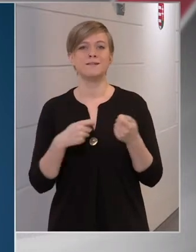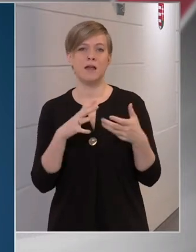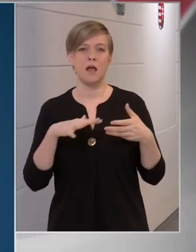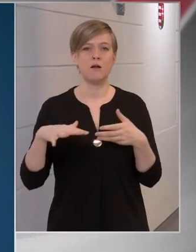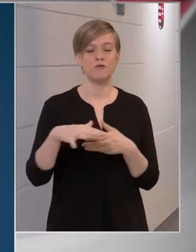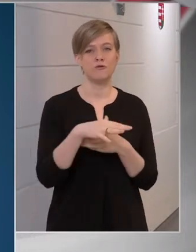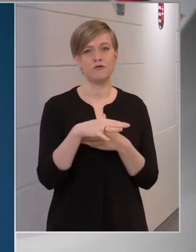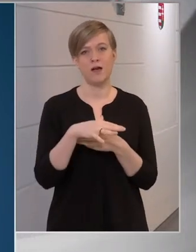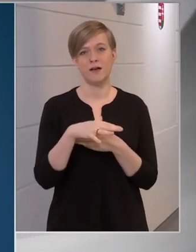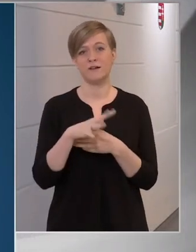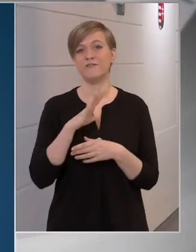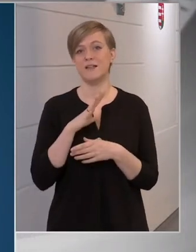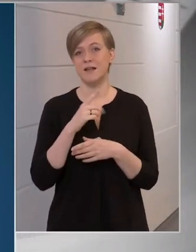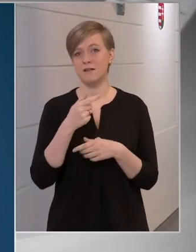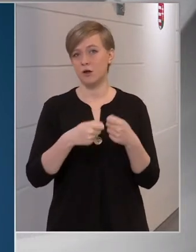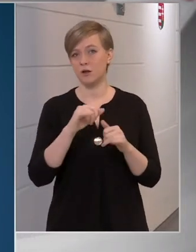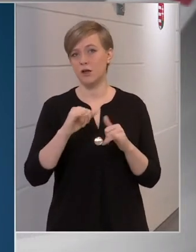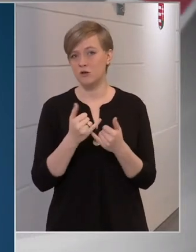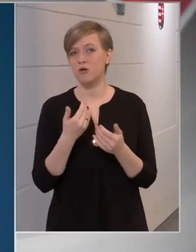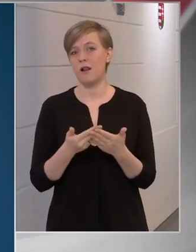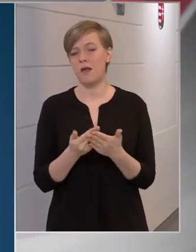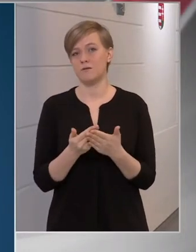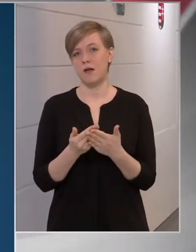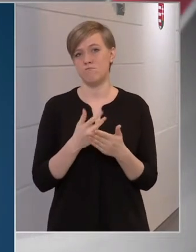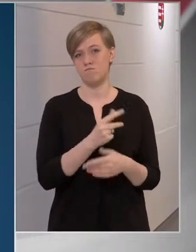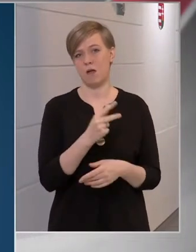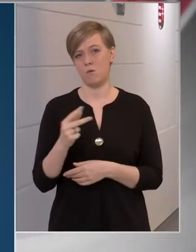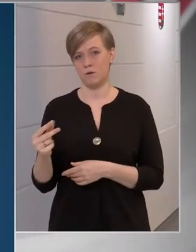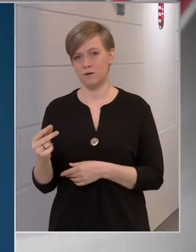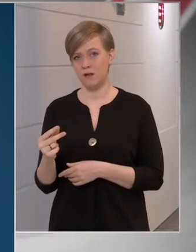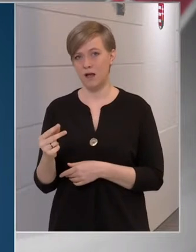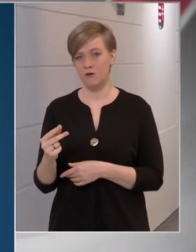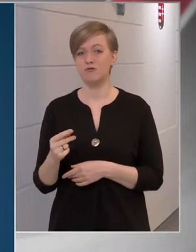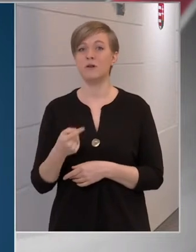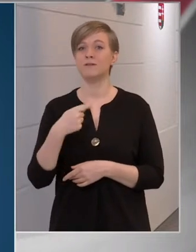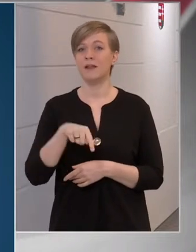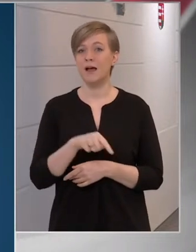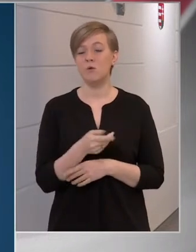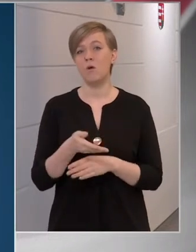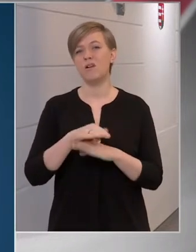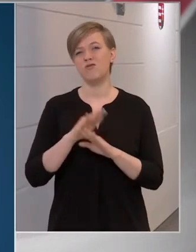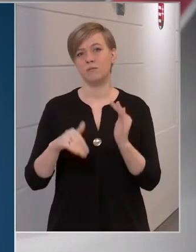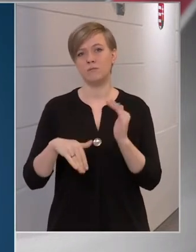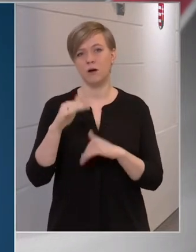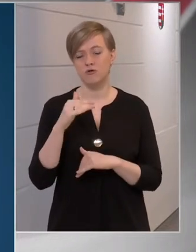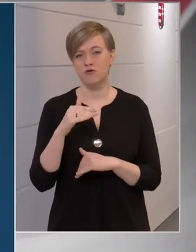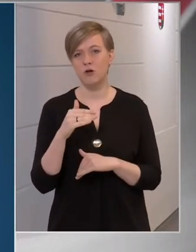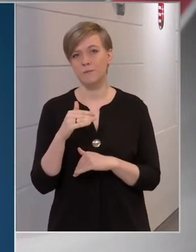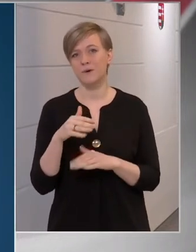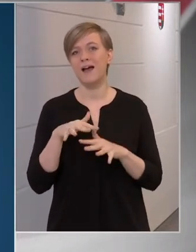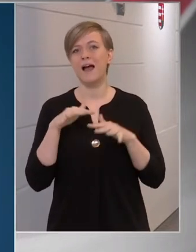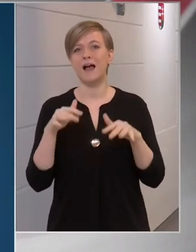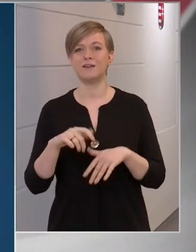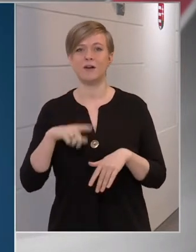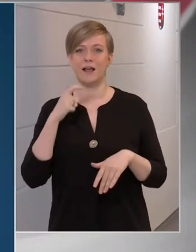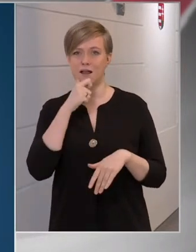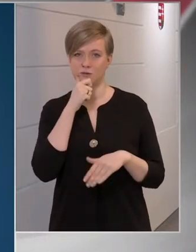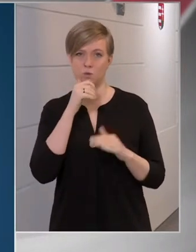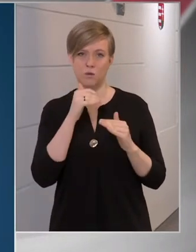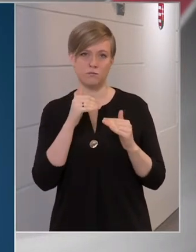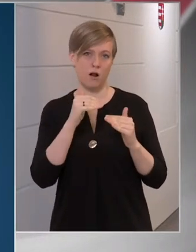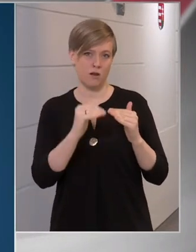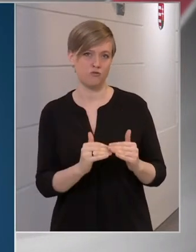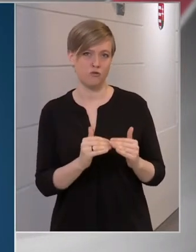épp mint veszélyesztetett tagjai is be legyenek voltva, miután náluk a halandóság magasabb és azért az átlag életkor alacsonyabb,